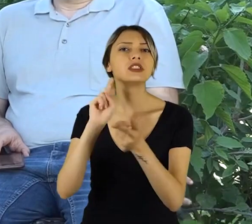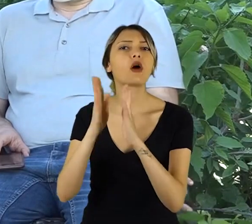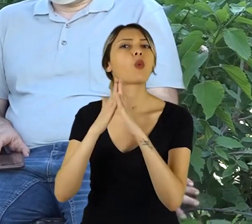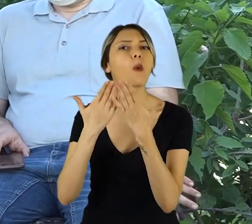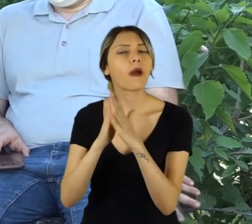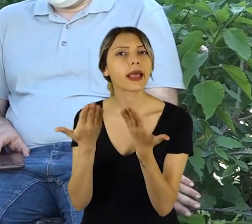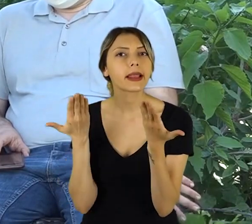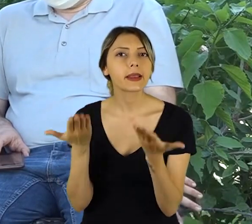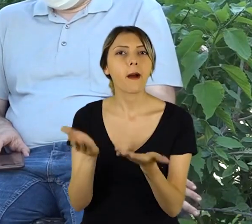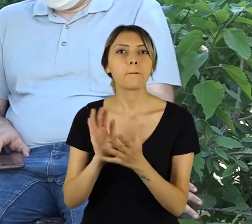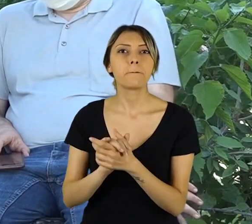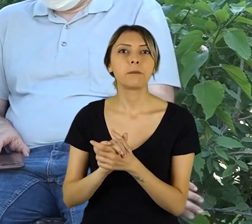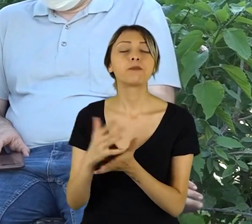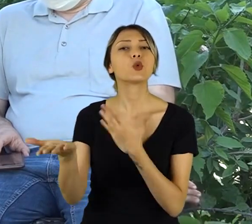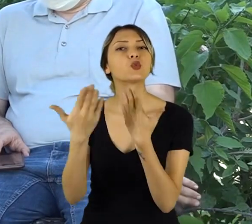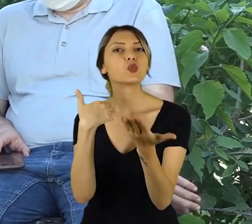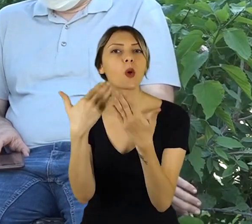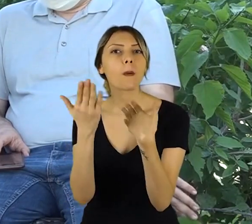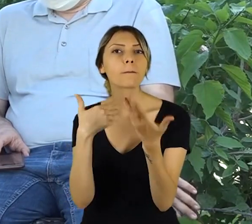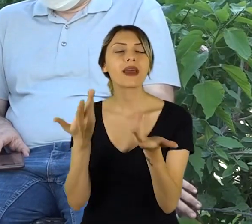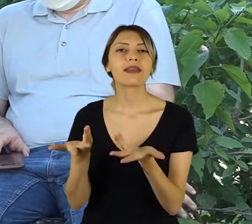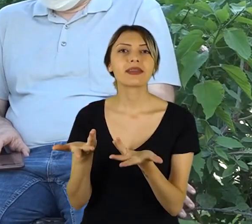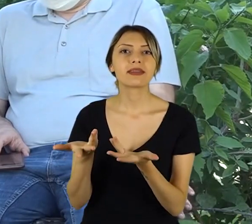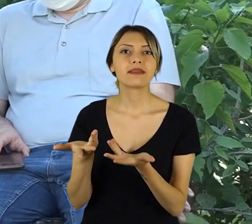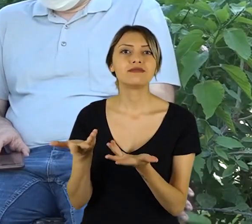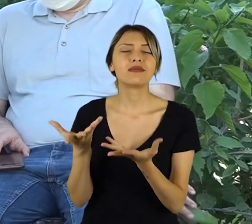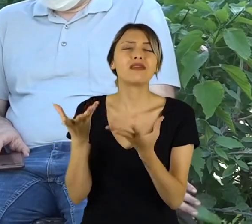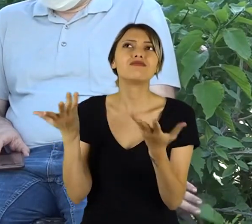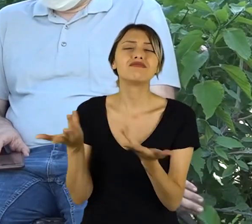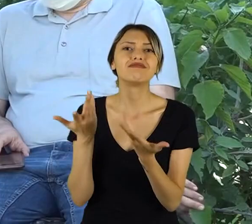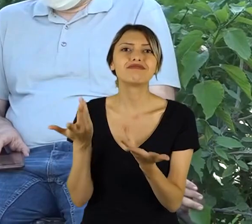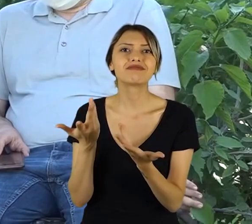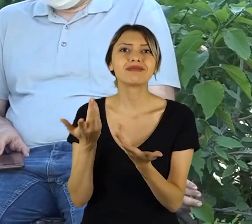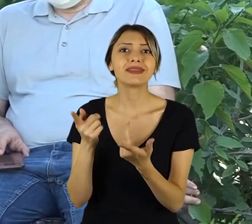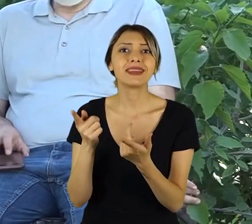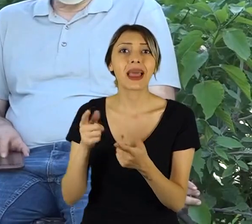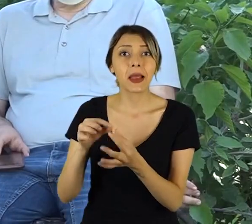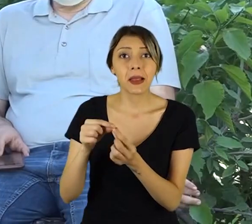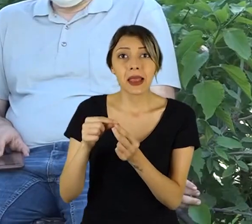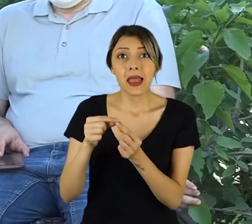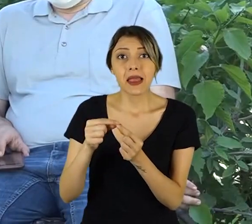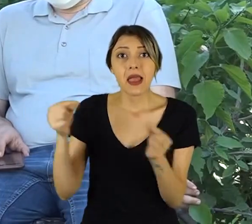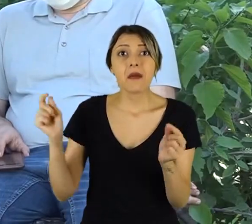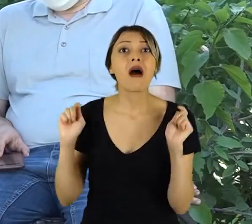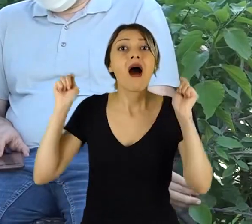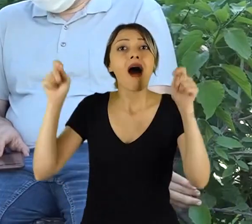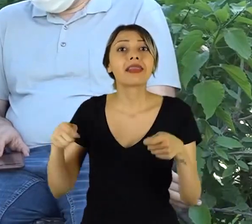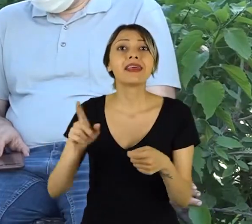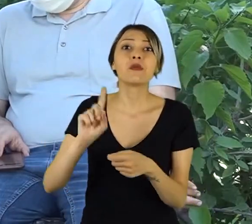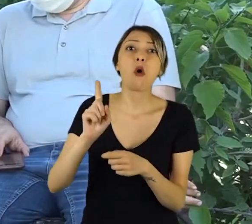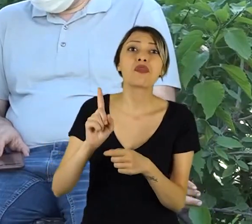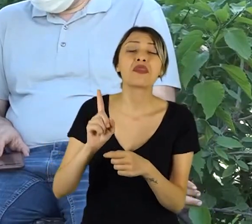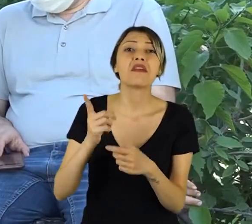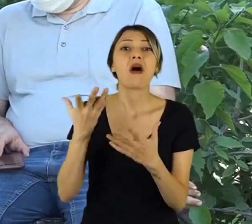kitaptı, ondan sonra sohbetti. Yani en basitinden şunu, ip atladım, 10 tane geçtim diyor. Öbürü diyor ki ben 20